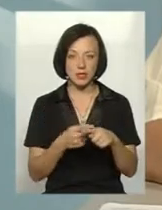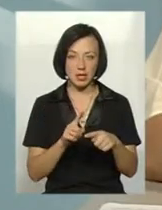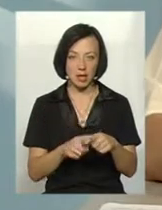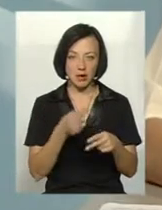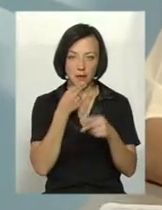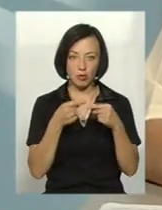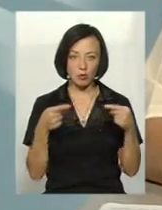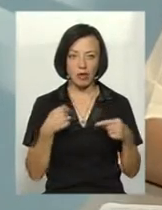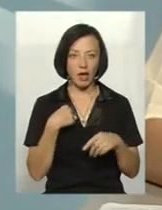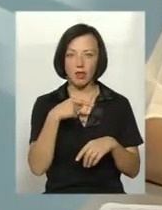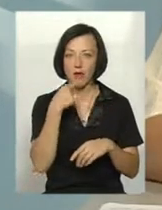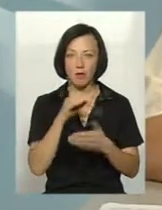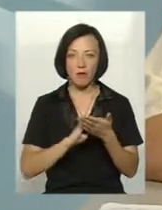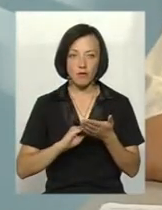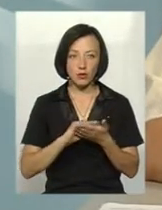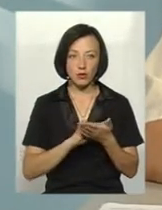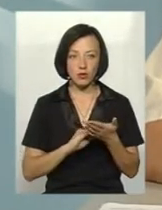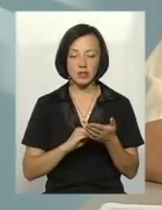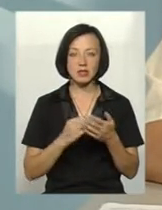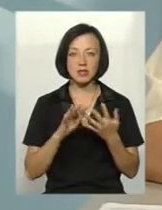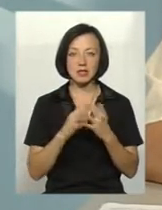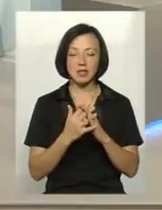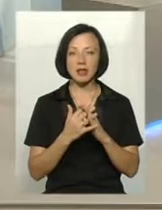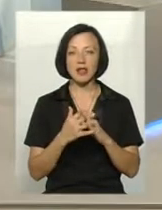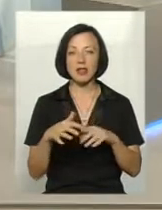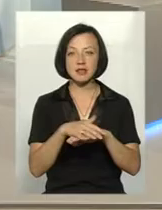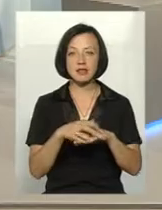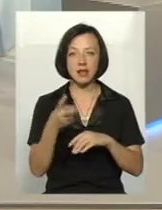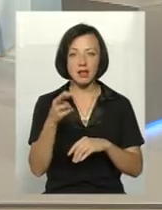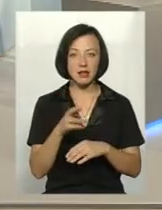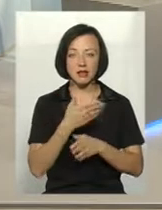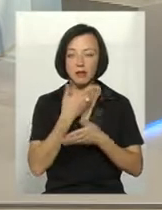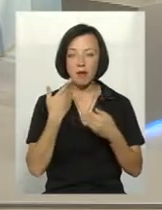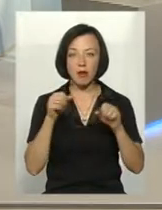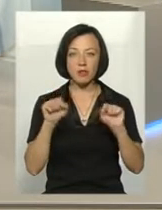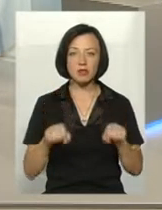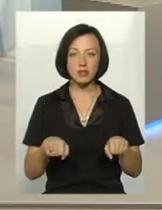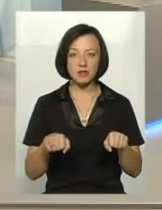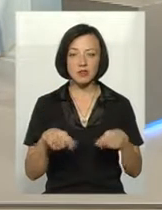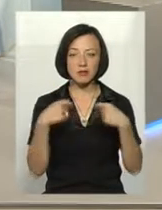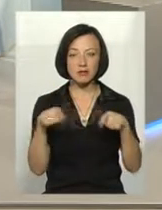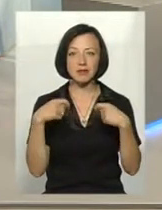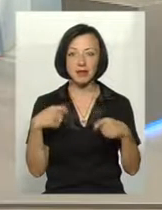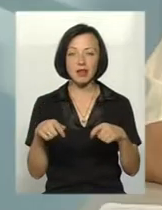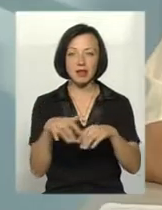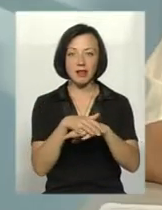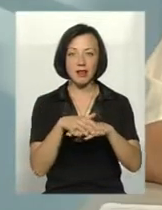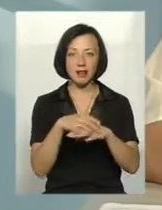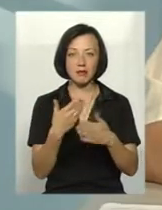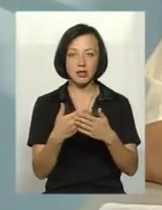щоб я не говорив знову ж так само що цільське населення вона не має можливості виходу на ринки